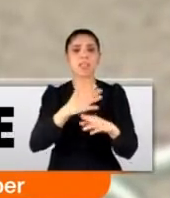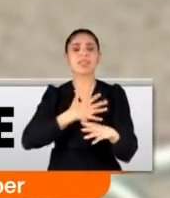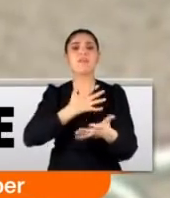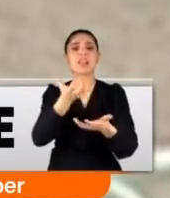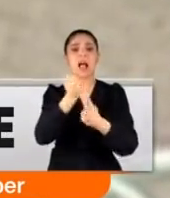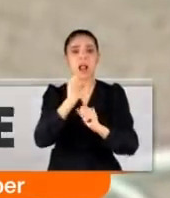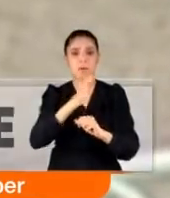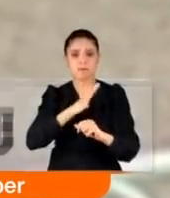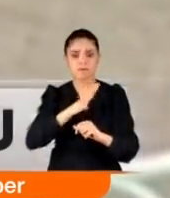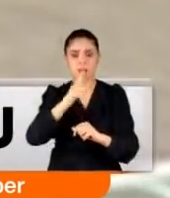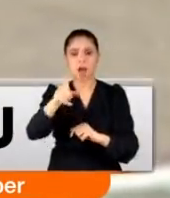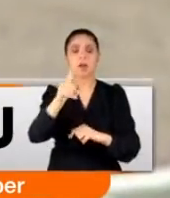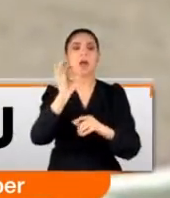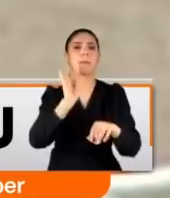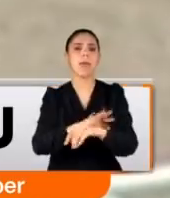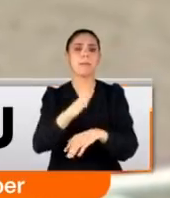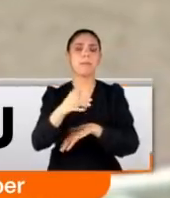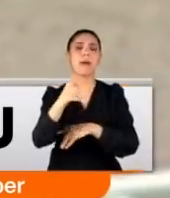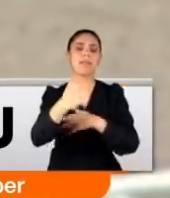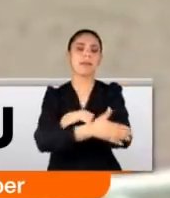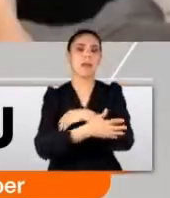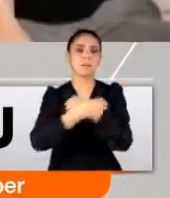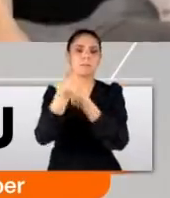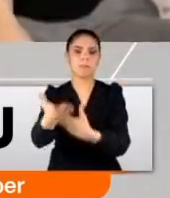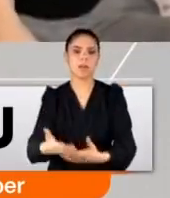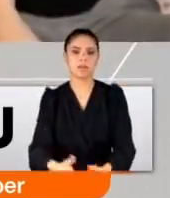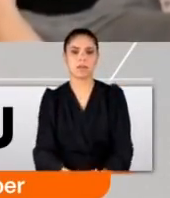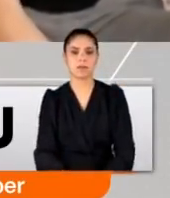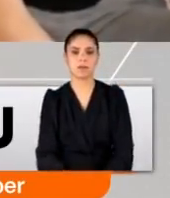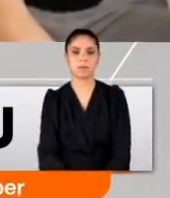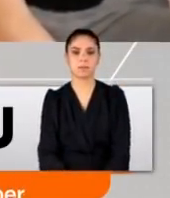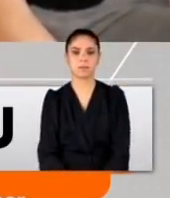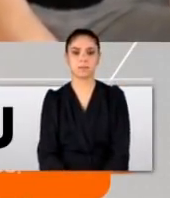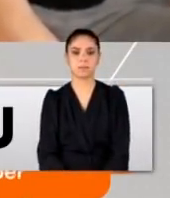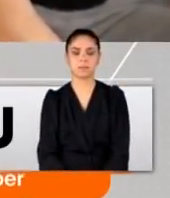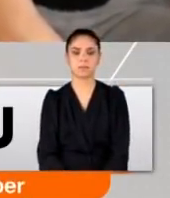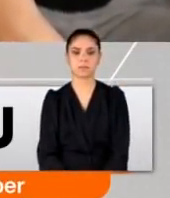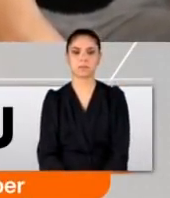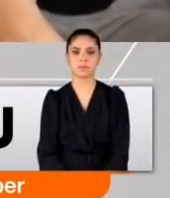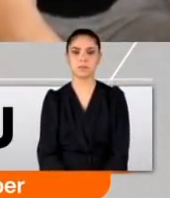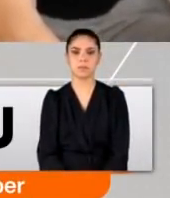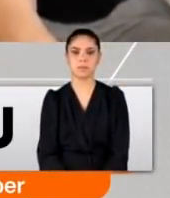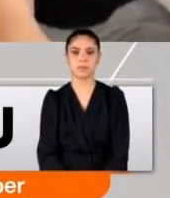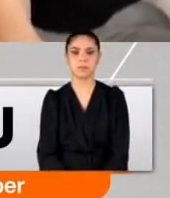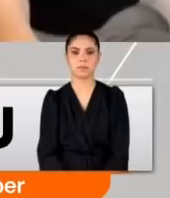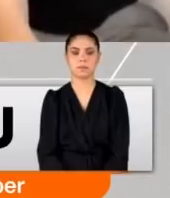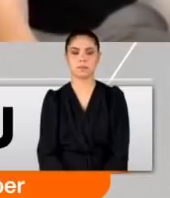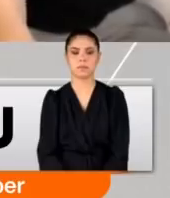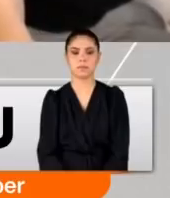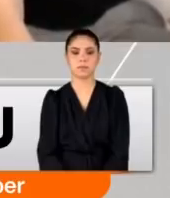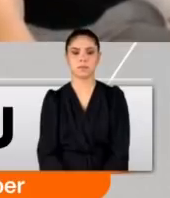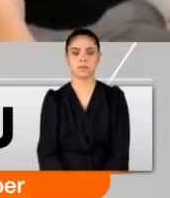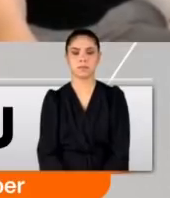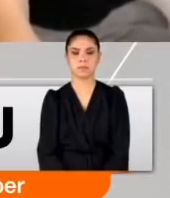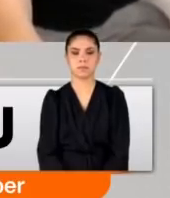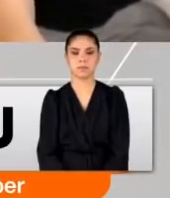alamayan jokey Harun Çanakçı'ya hemen müdahale etti. Dilini zor da olsa çıkarttım. Sonra çıkartmayla beraber tabi bilinçsiz